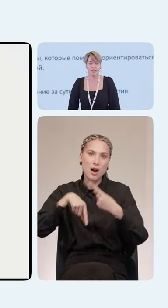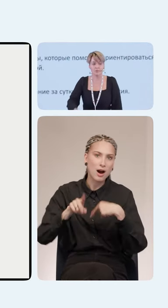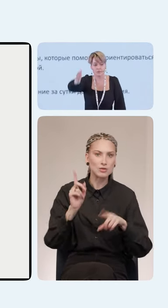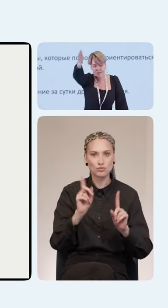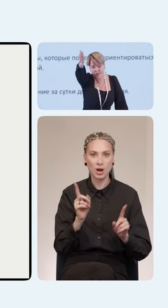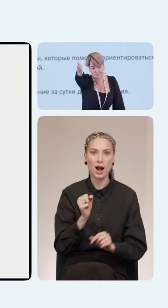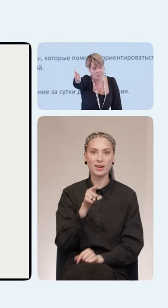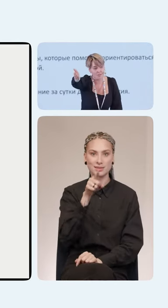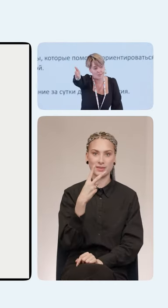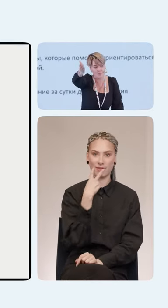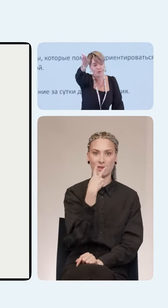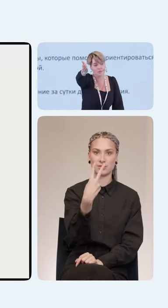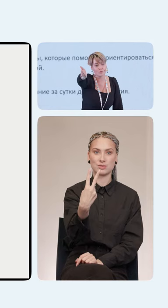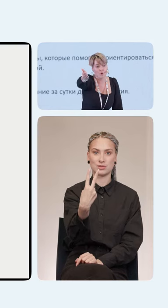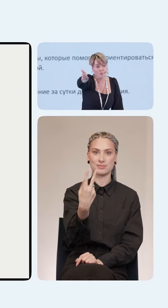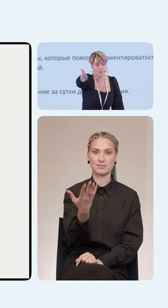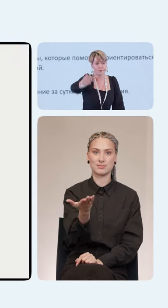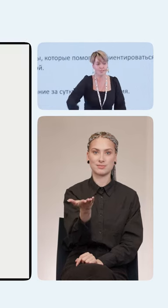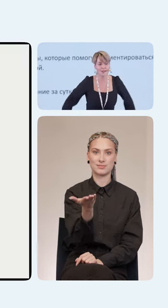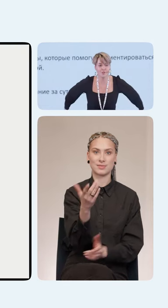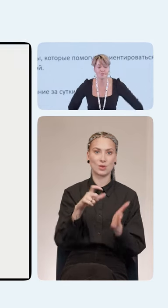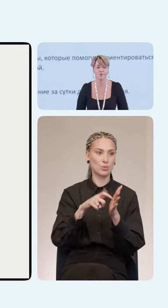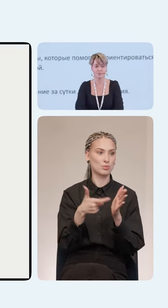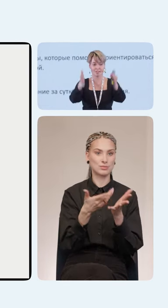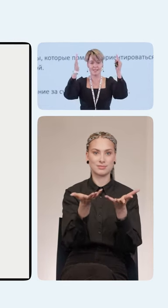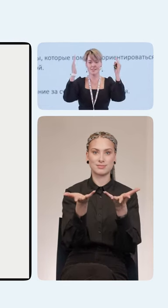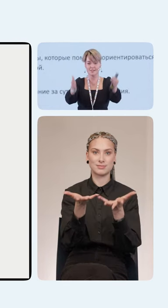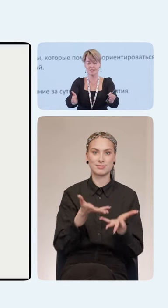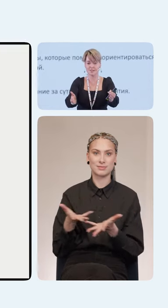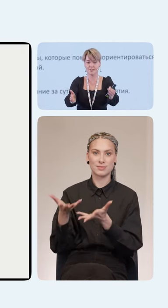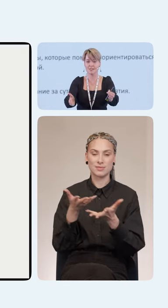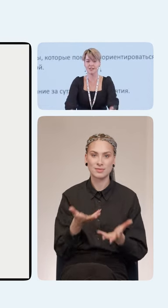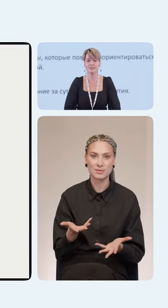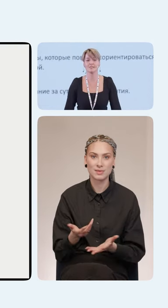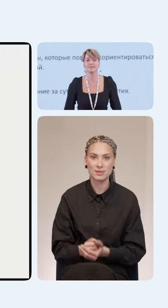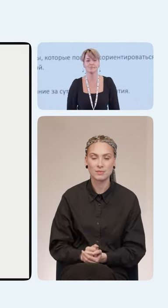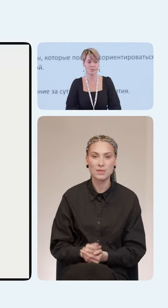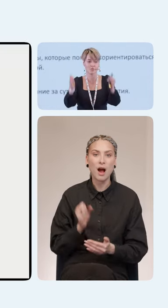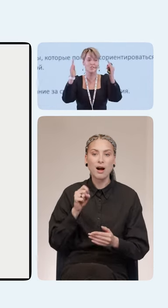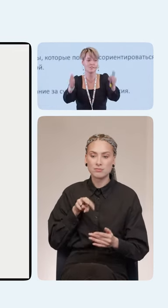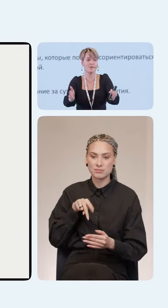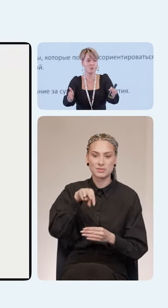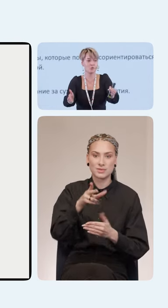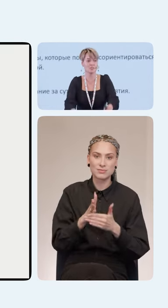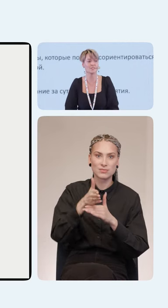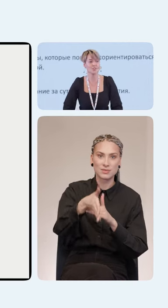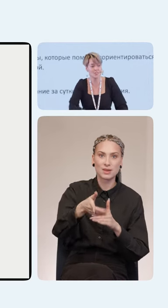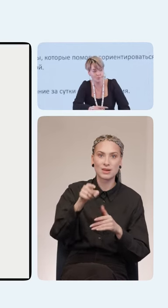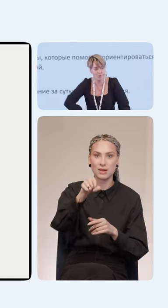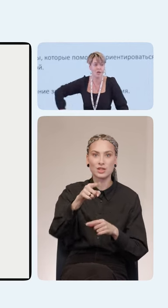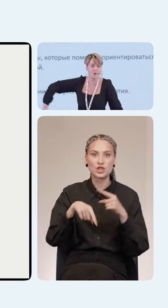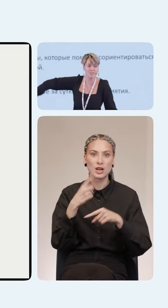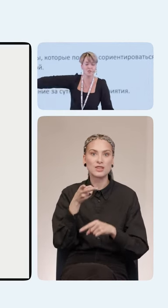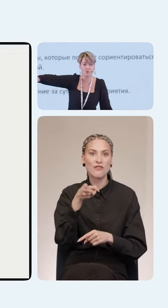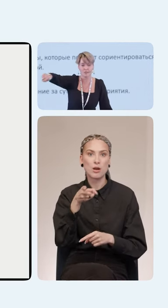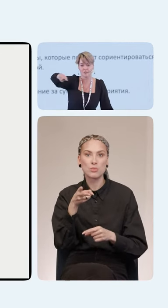А ты вот видишь, простите, туалетную комнату, но если раньше ты мог дойти к ней через две минуты, сейчас тебе